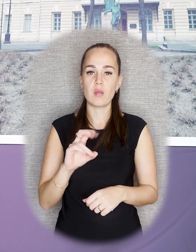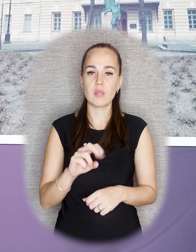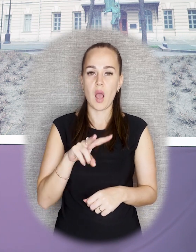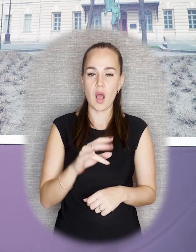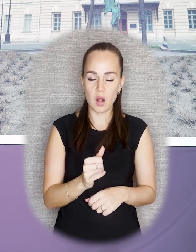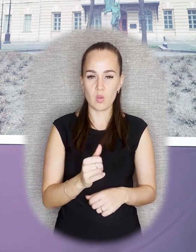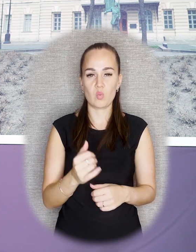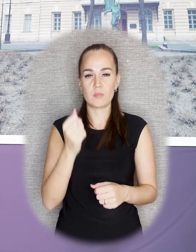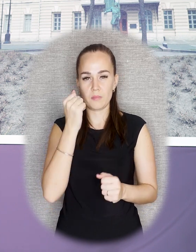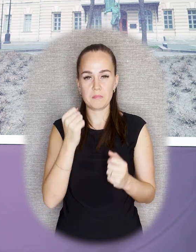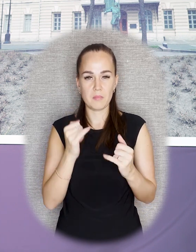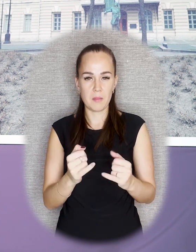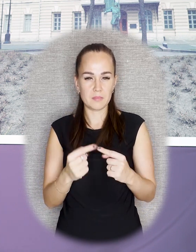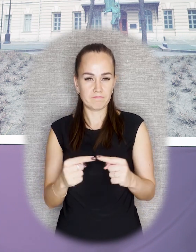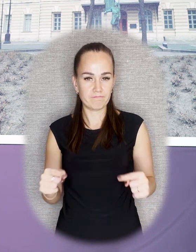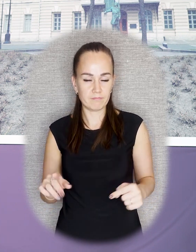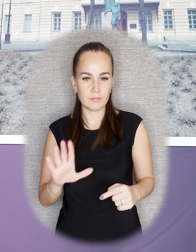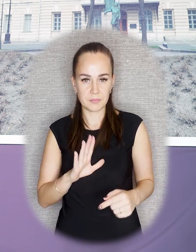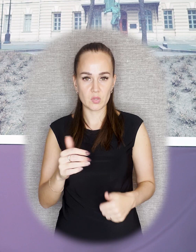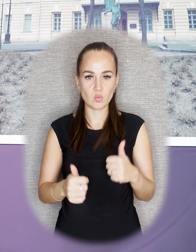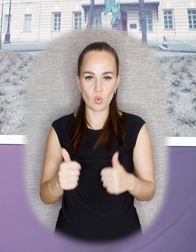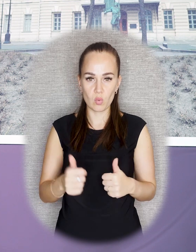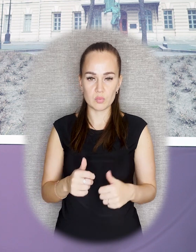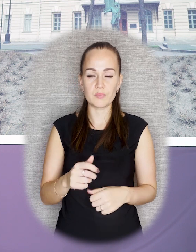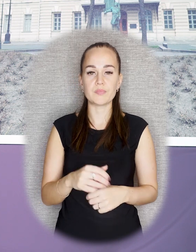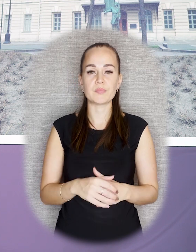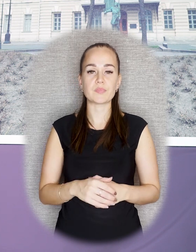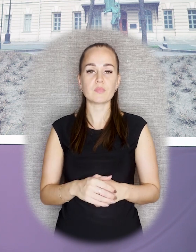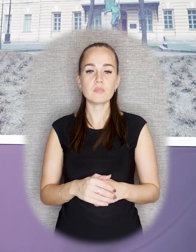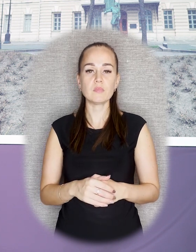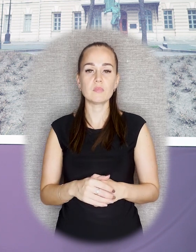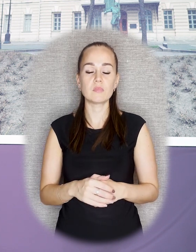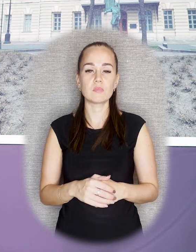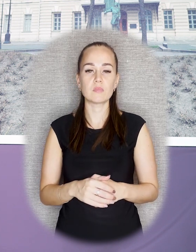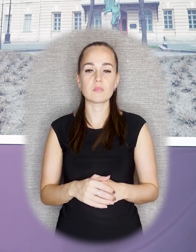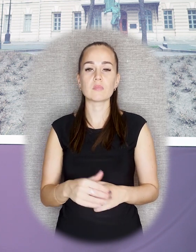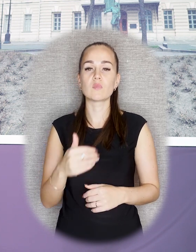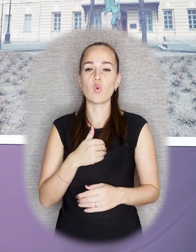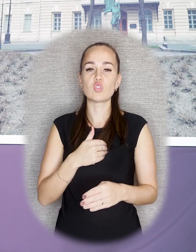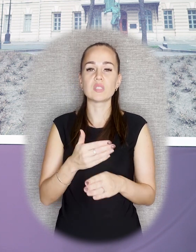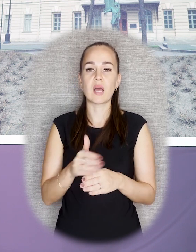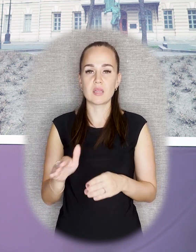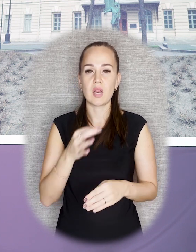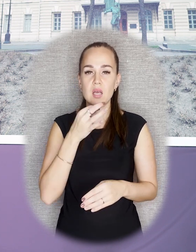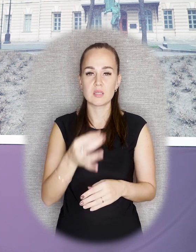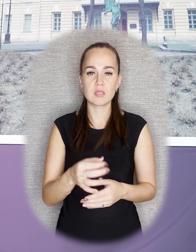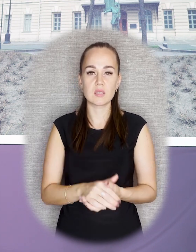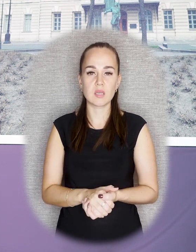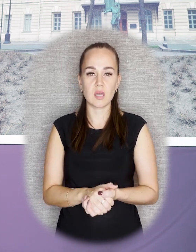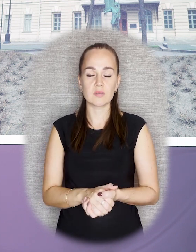по всем этим конкурсам есть интересные материалы, но они не привели к установке. Наверное, отдельно хочется отметить